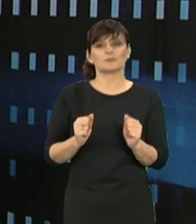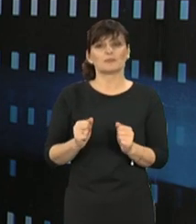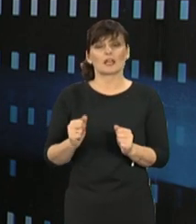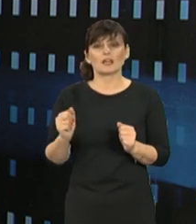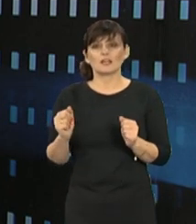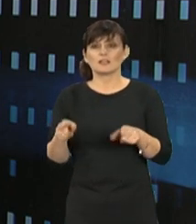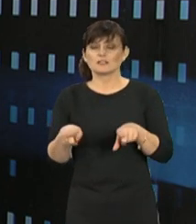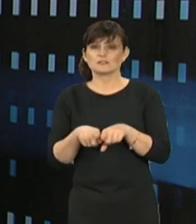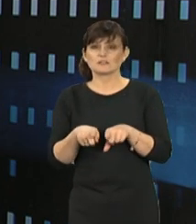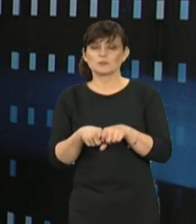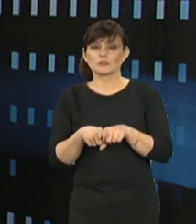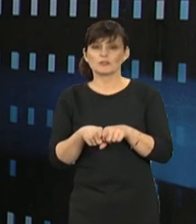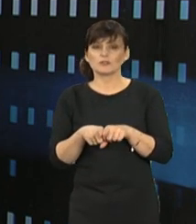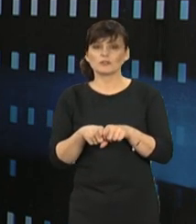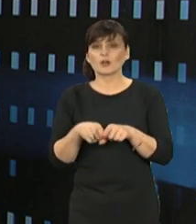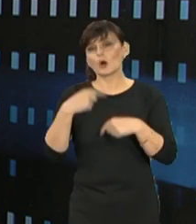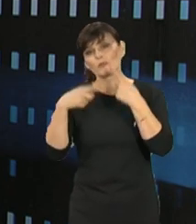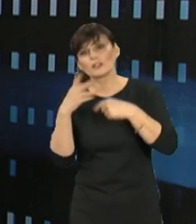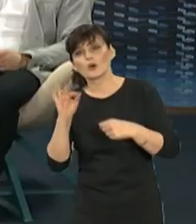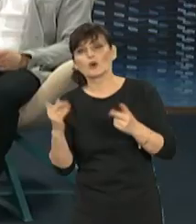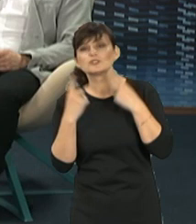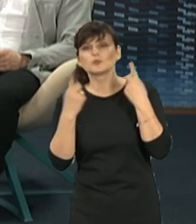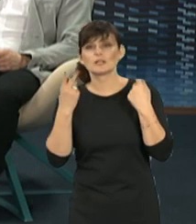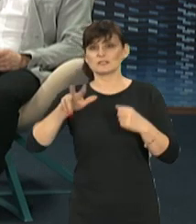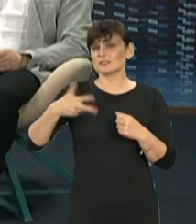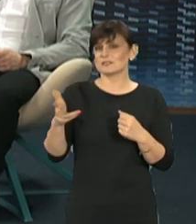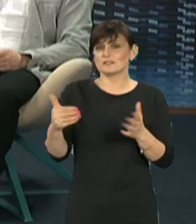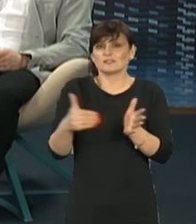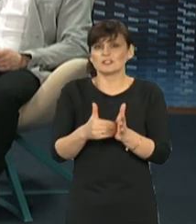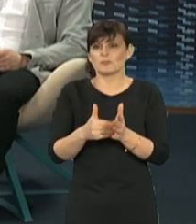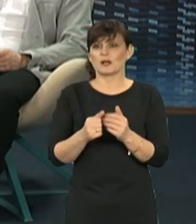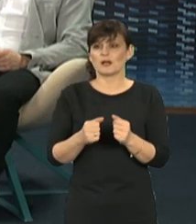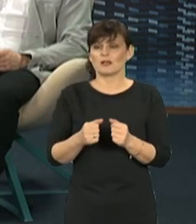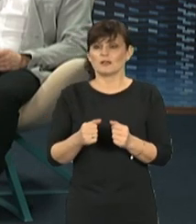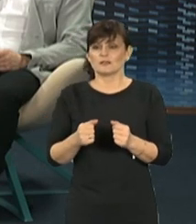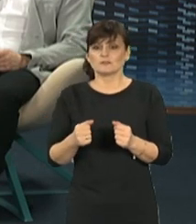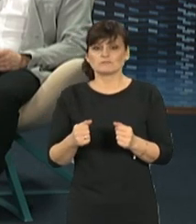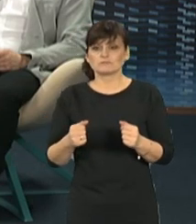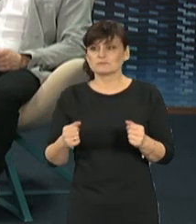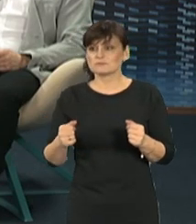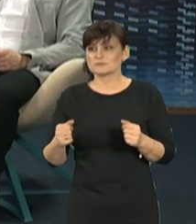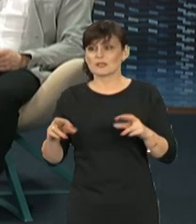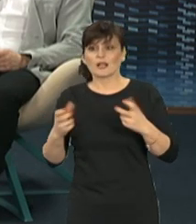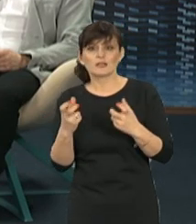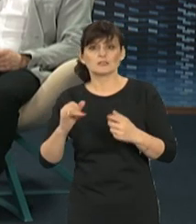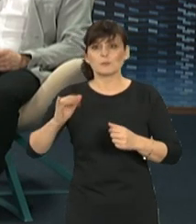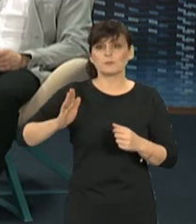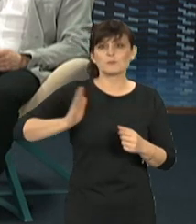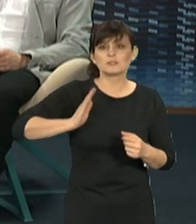Oczywiście też o sytuacjach, kiedy trzeba reagować. No i przede wszystkim o bezpieczeństwie